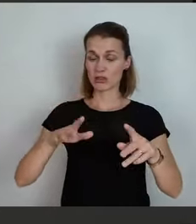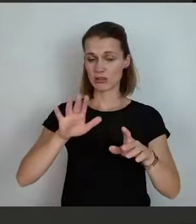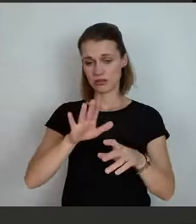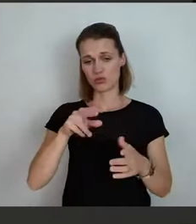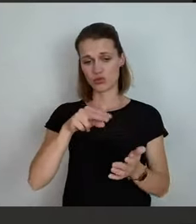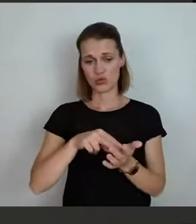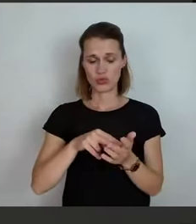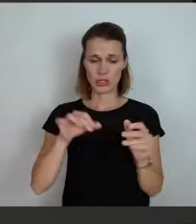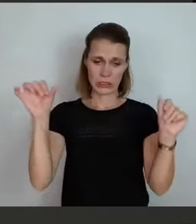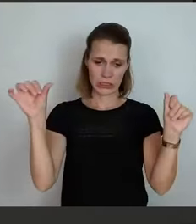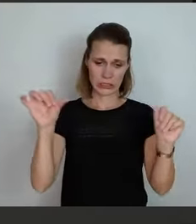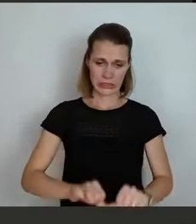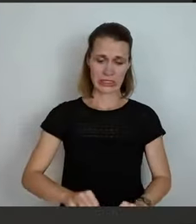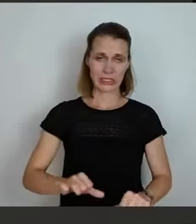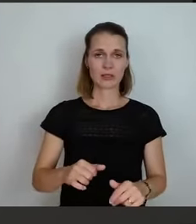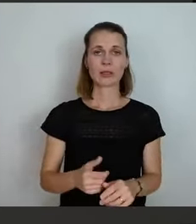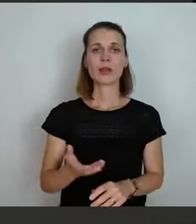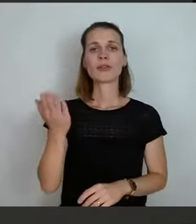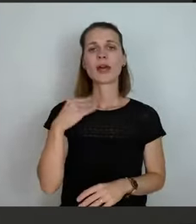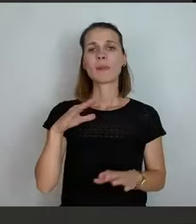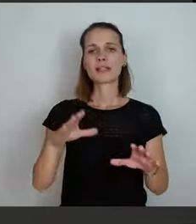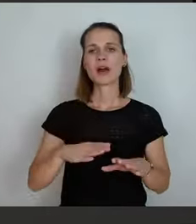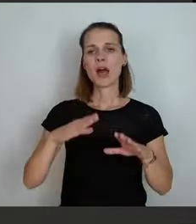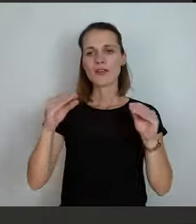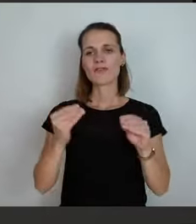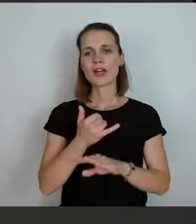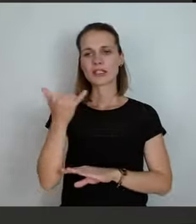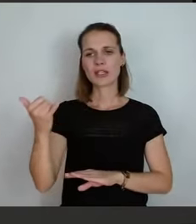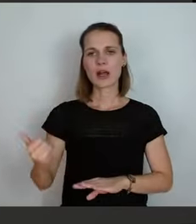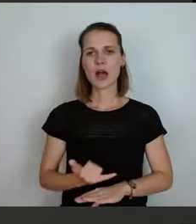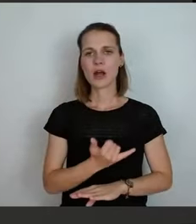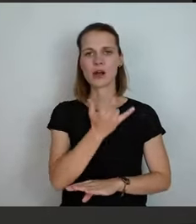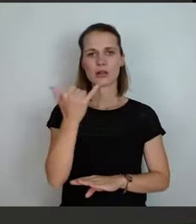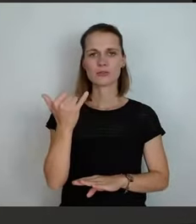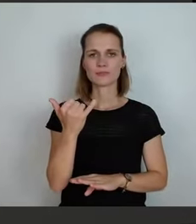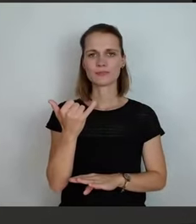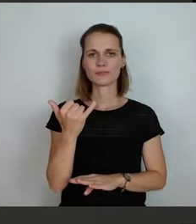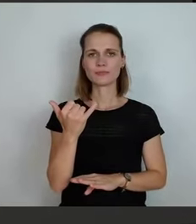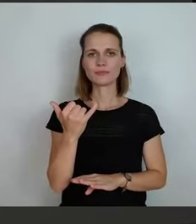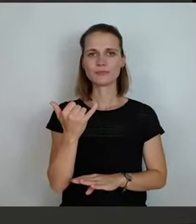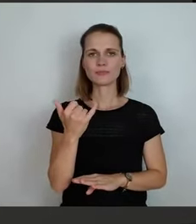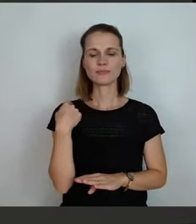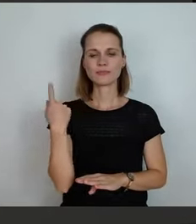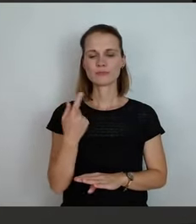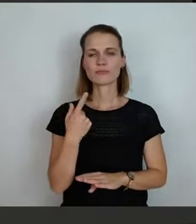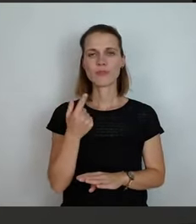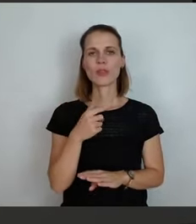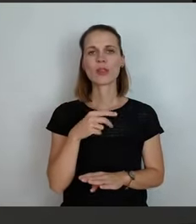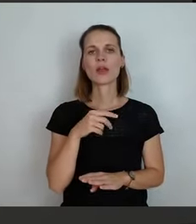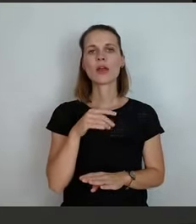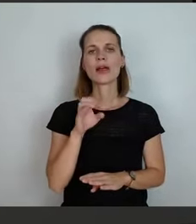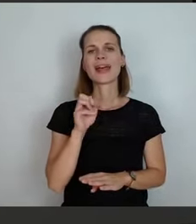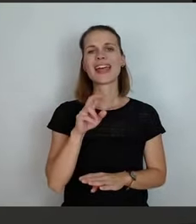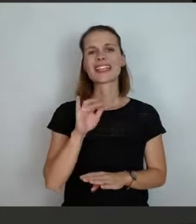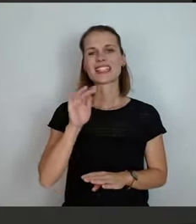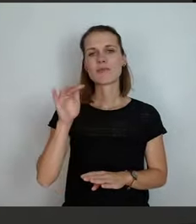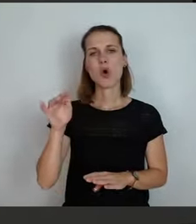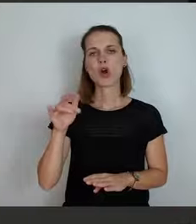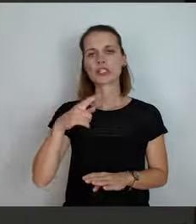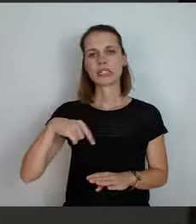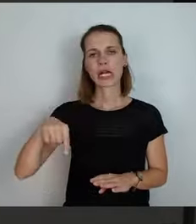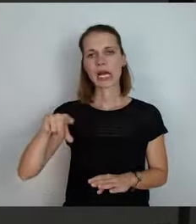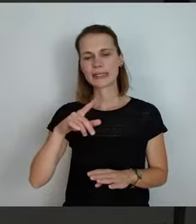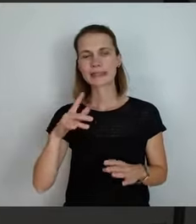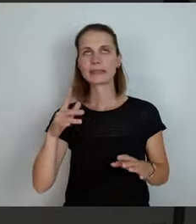Wir haben in den Anfangsjahren, wo wir, seitdem wir Erzgebirgskreis sind, vielleicht in Anführungsstrichen den Fehler